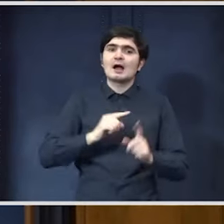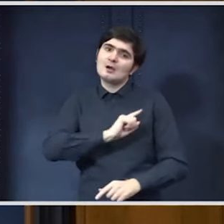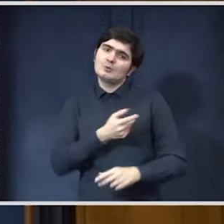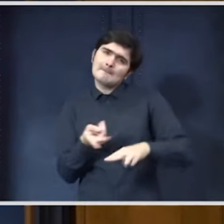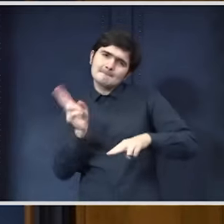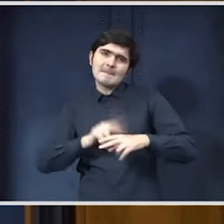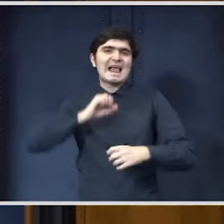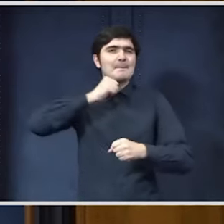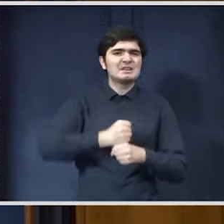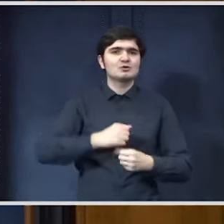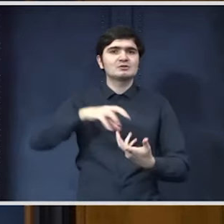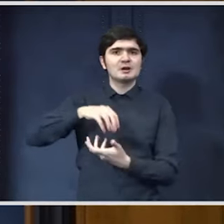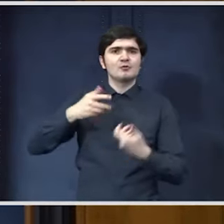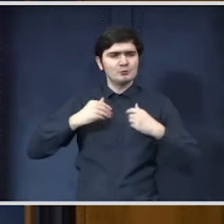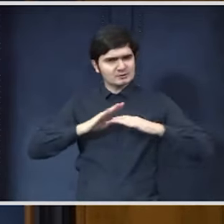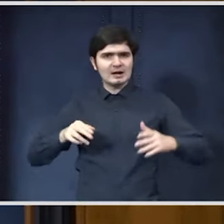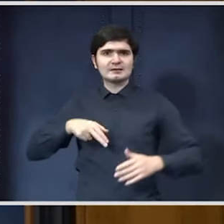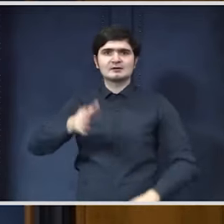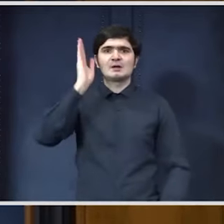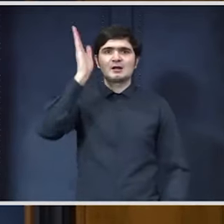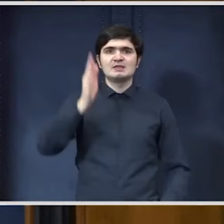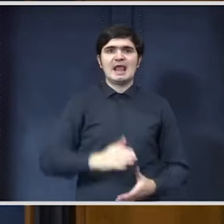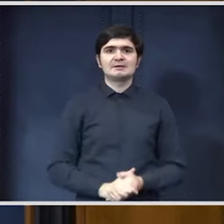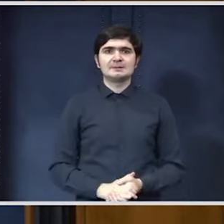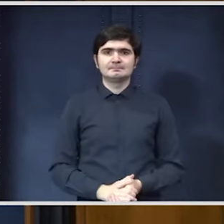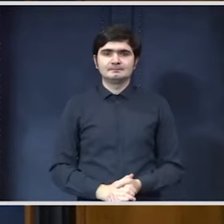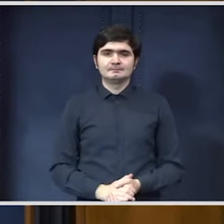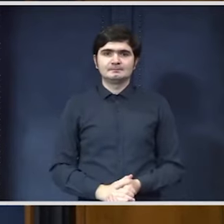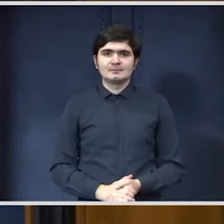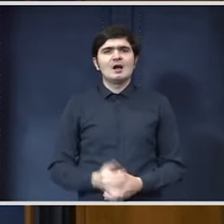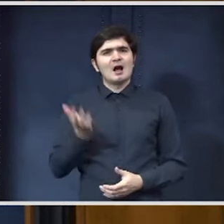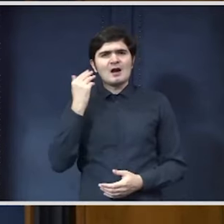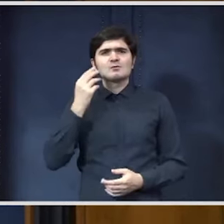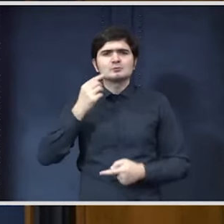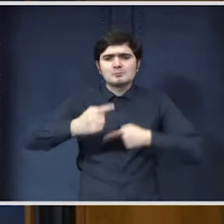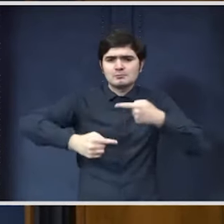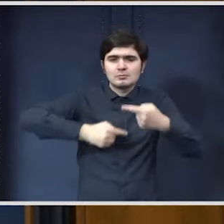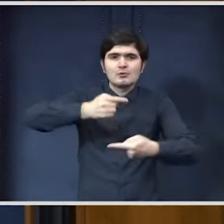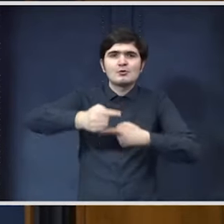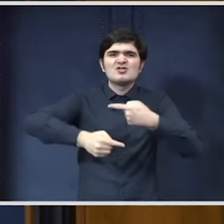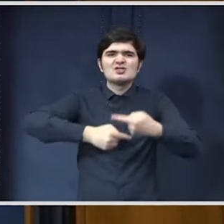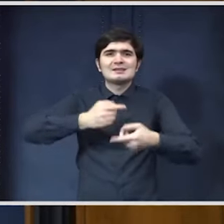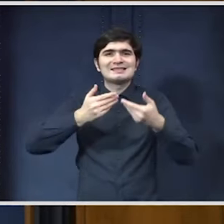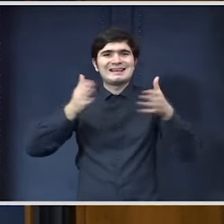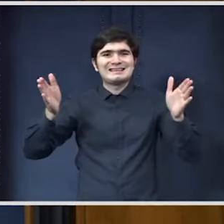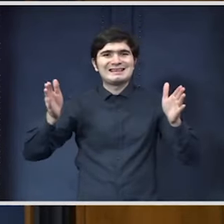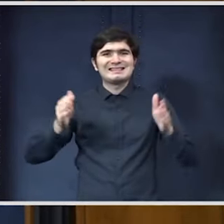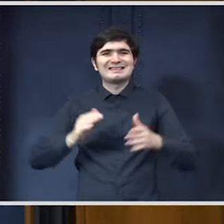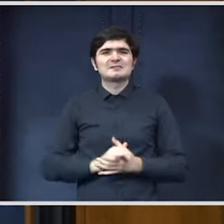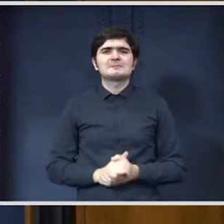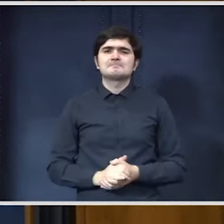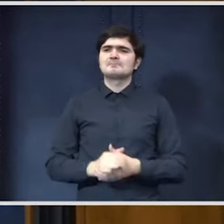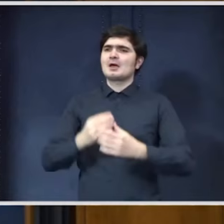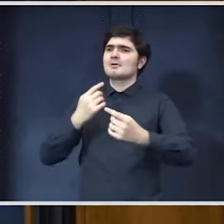ambițioși în reforme, sunt gata să merg în această direcție. A fost un proces deschis, a fost un proces de consultare